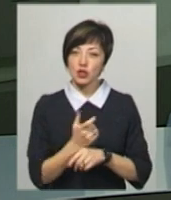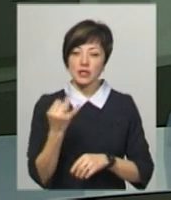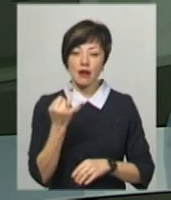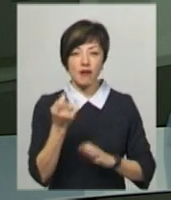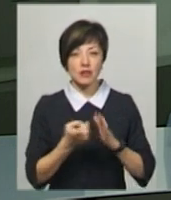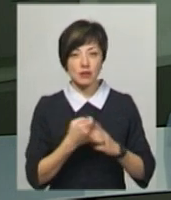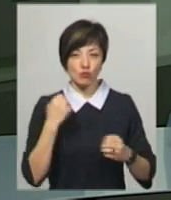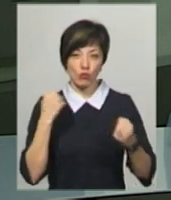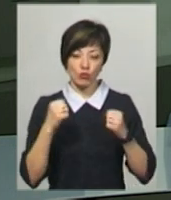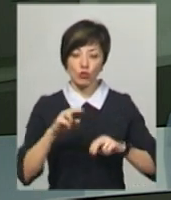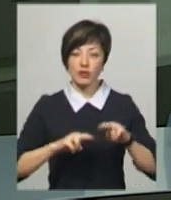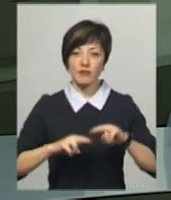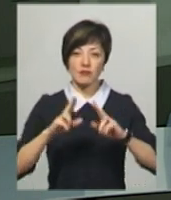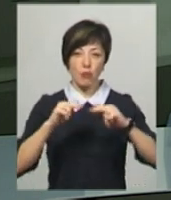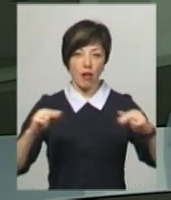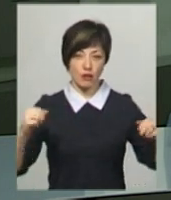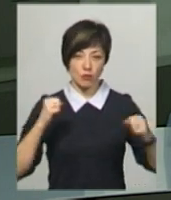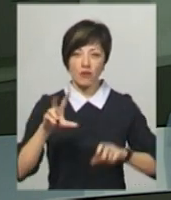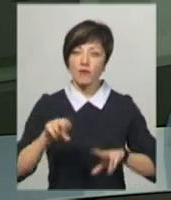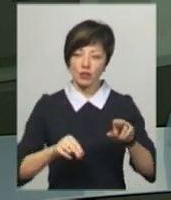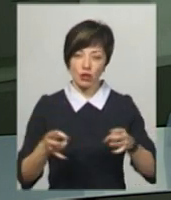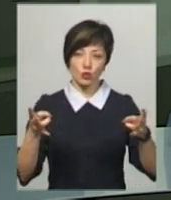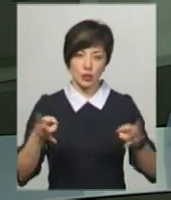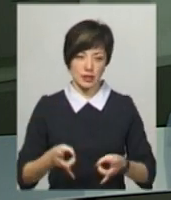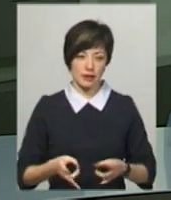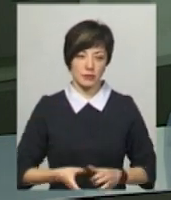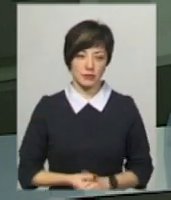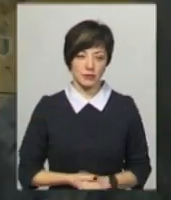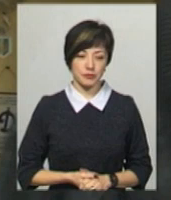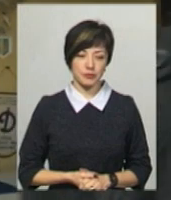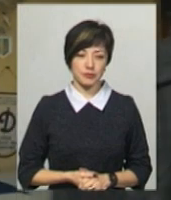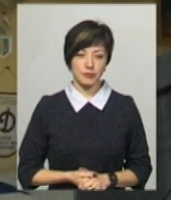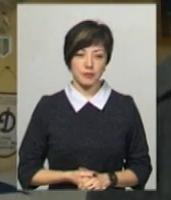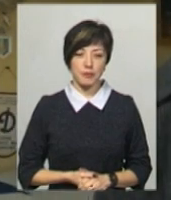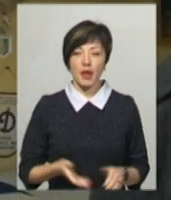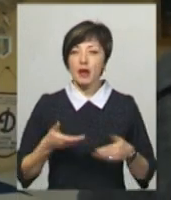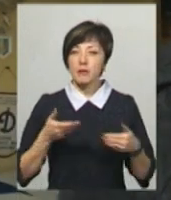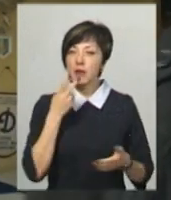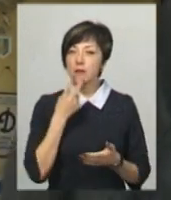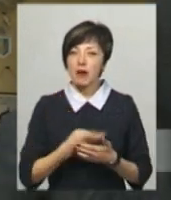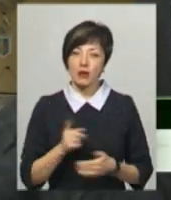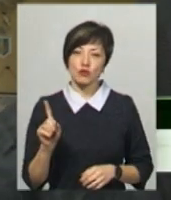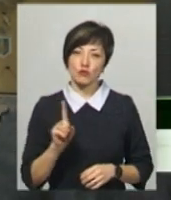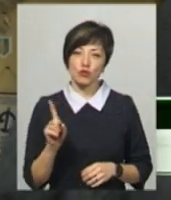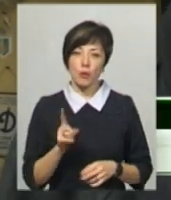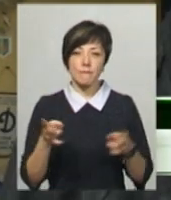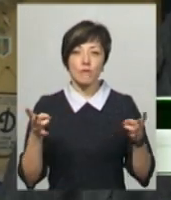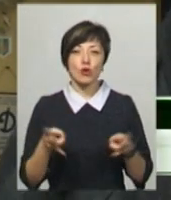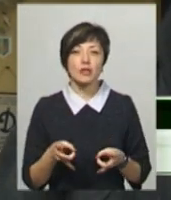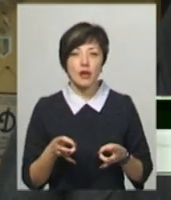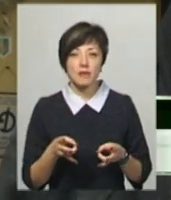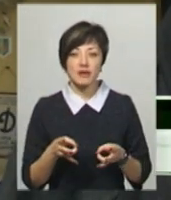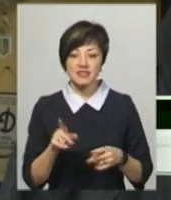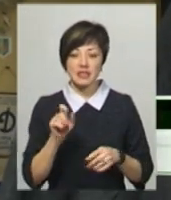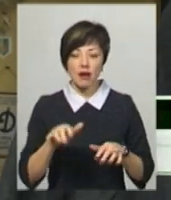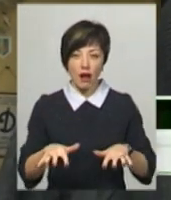спортом, тому будівництво Палацу спорту вважає доцільним. Ми бачимо, що потреба в